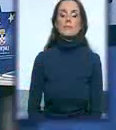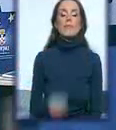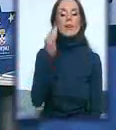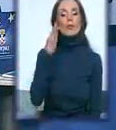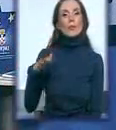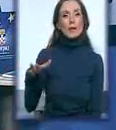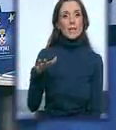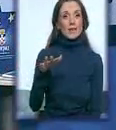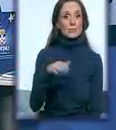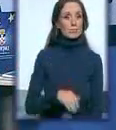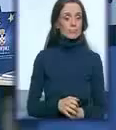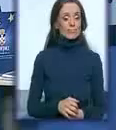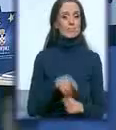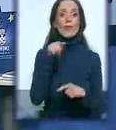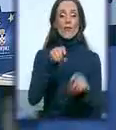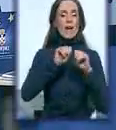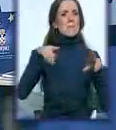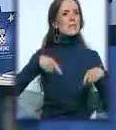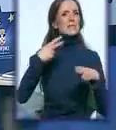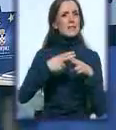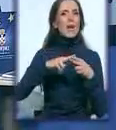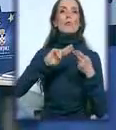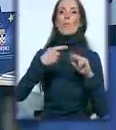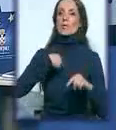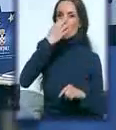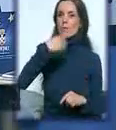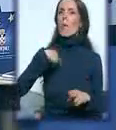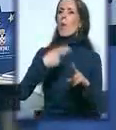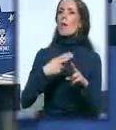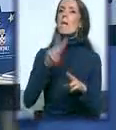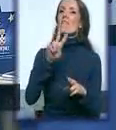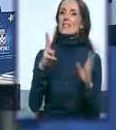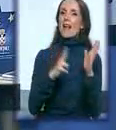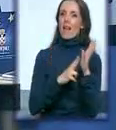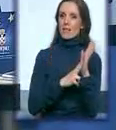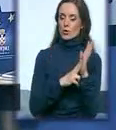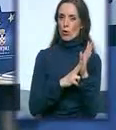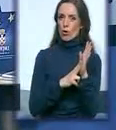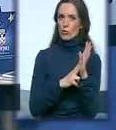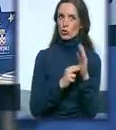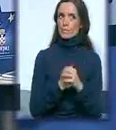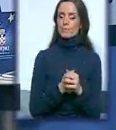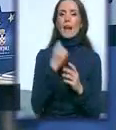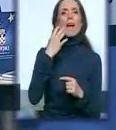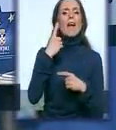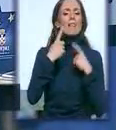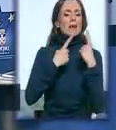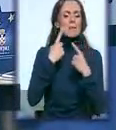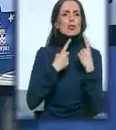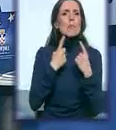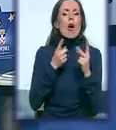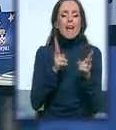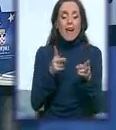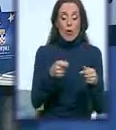Dobar dan. Ovo je emisija upoznate nas bolje. Moje ime je Vesana Storović. Kad razgovaramo o tome kako i na koji način da se